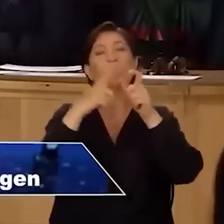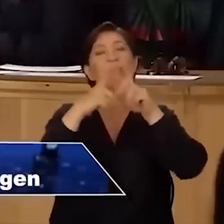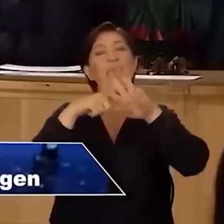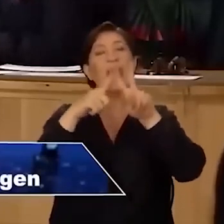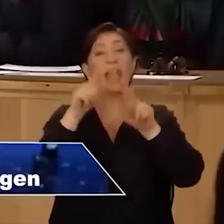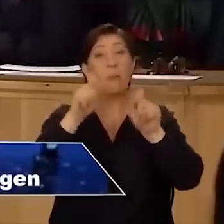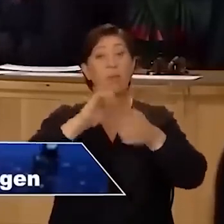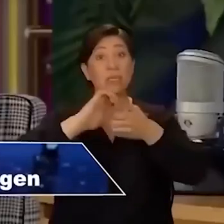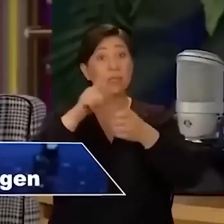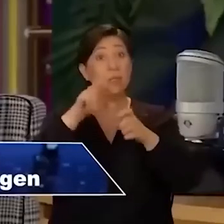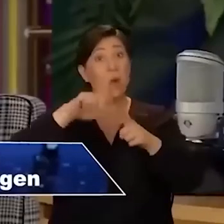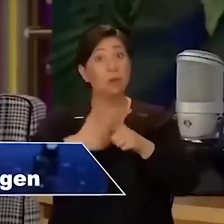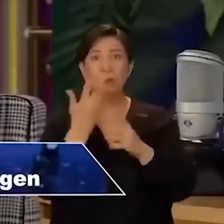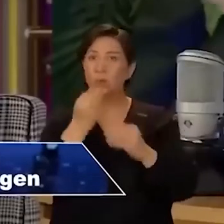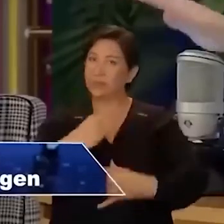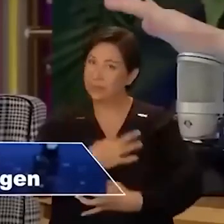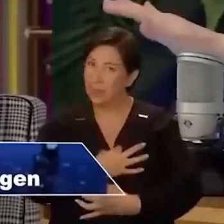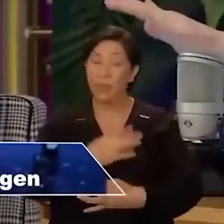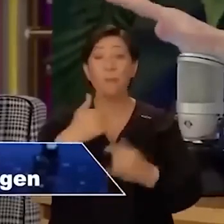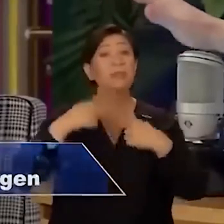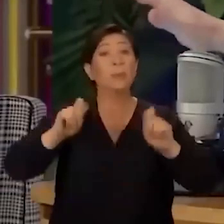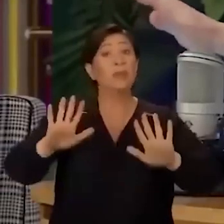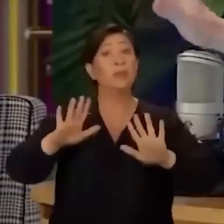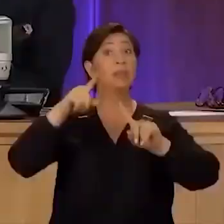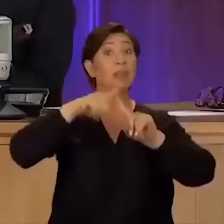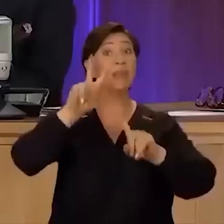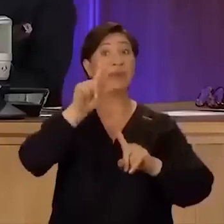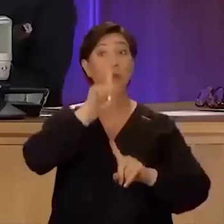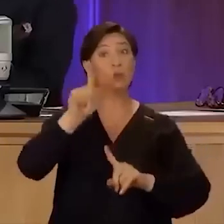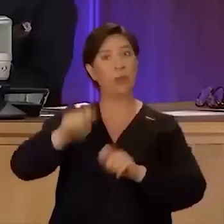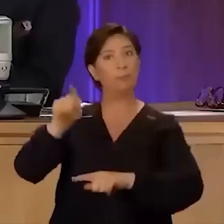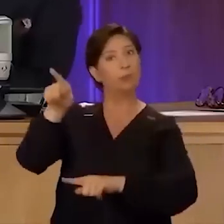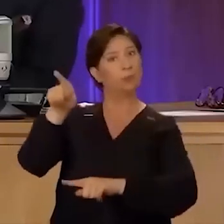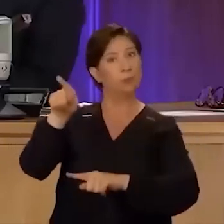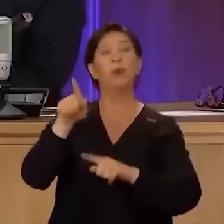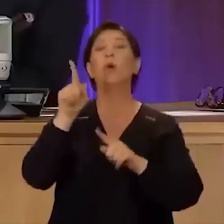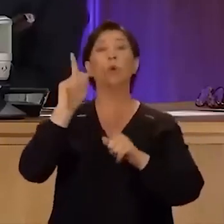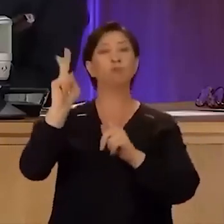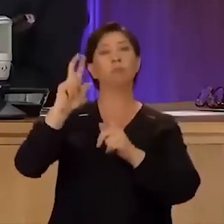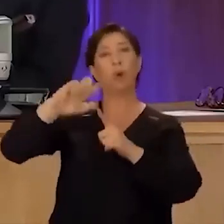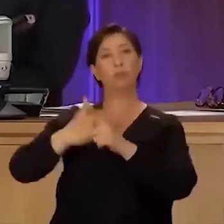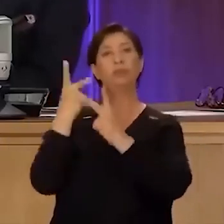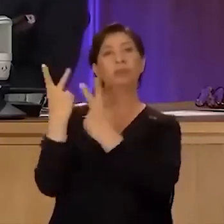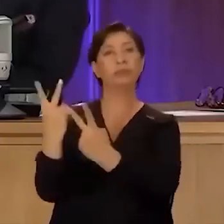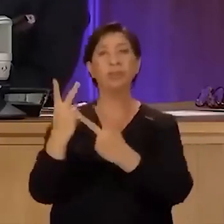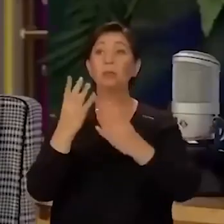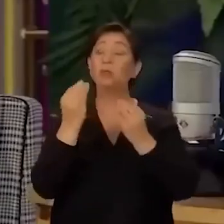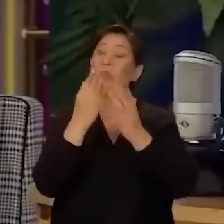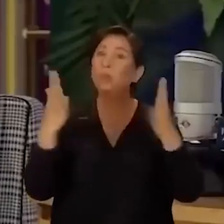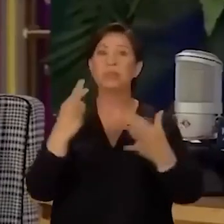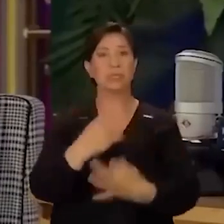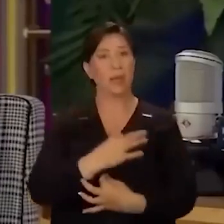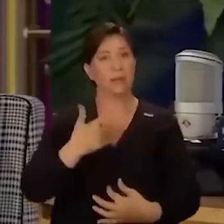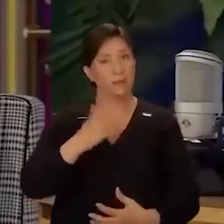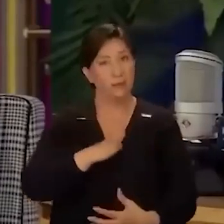Yaptığınız projeye çok saygı duyuyorum. Biz yapmadık kanal yaptığı yani TV 100'ün projesine. TV 100'ün projesine o zaman çok